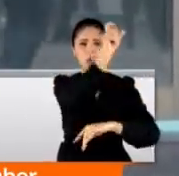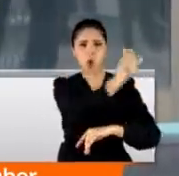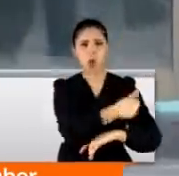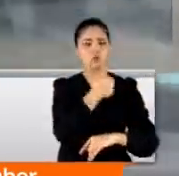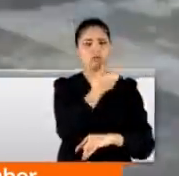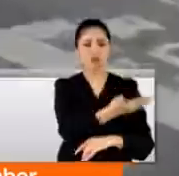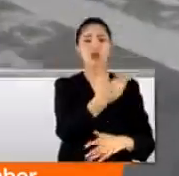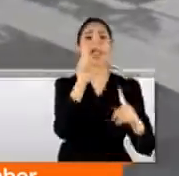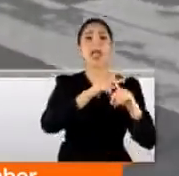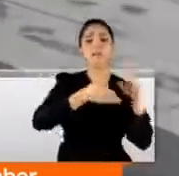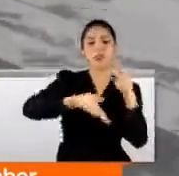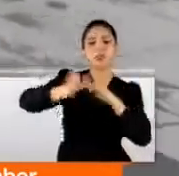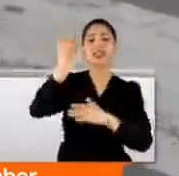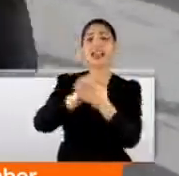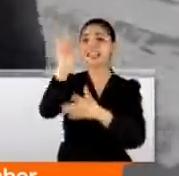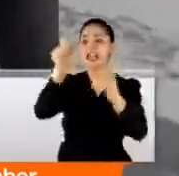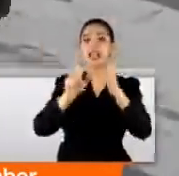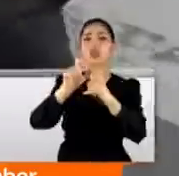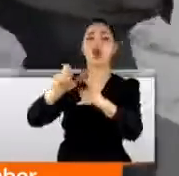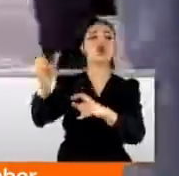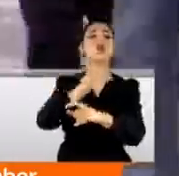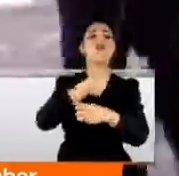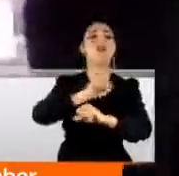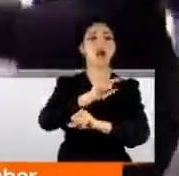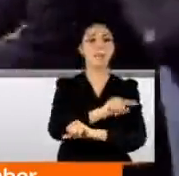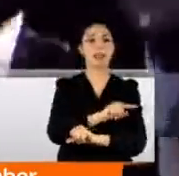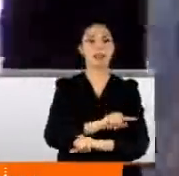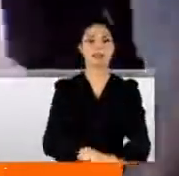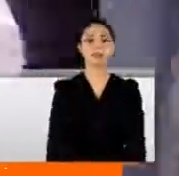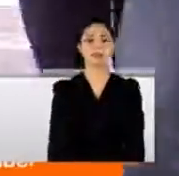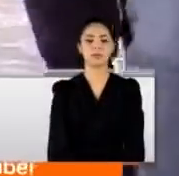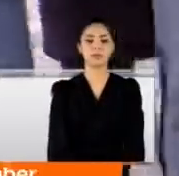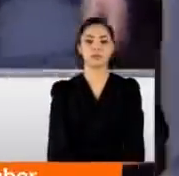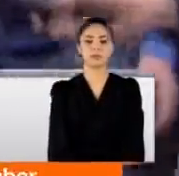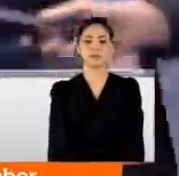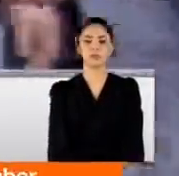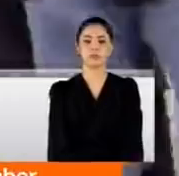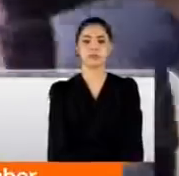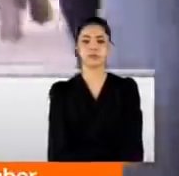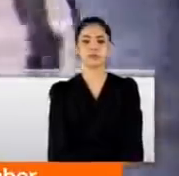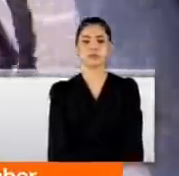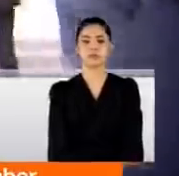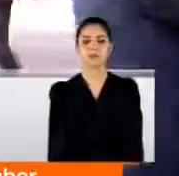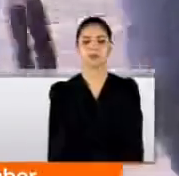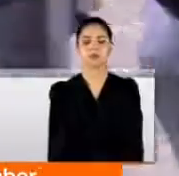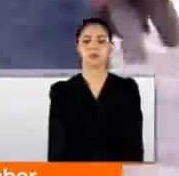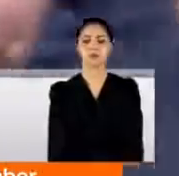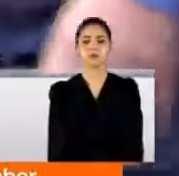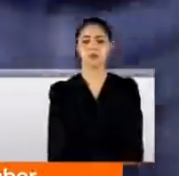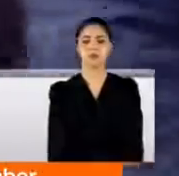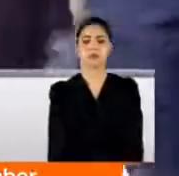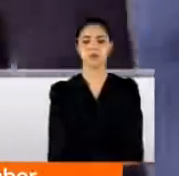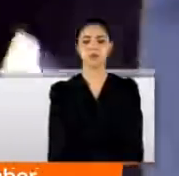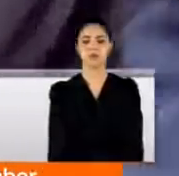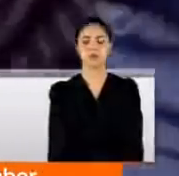emniyet çıkışında habercilerin sorularını yanıtsız bıraktı. Bu rahatlık nereden geliyor sana? Uyuşturucu kimden temin